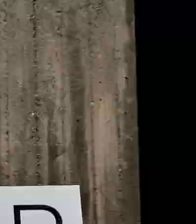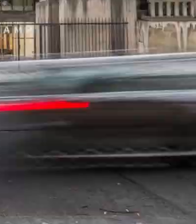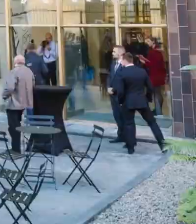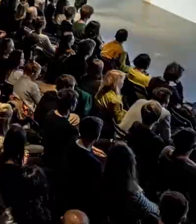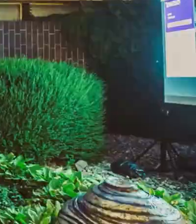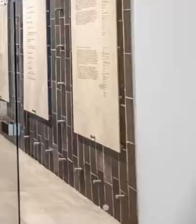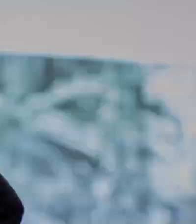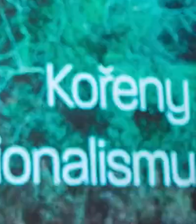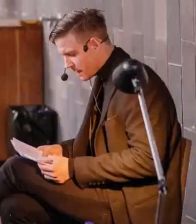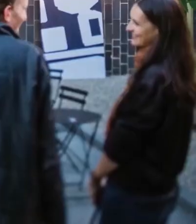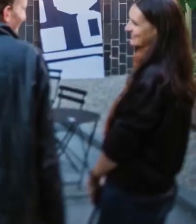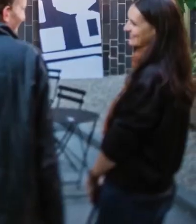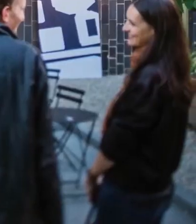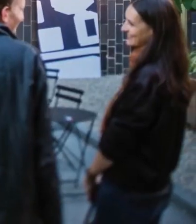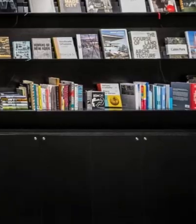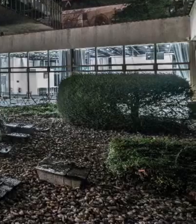Výstup